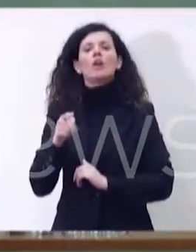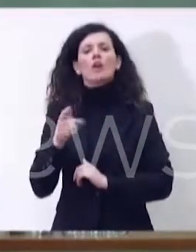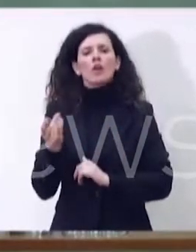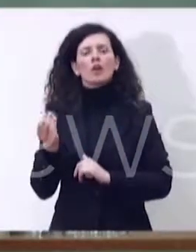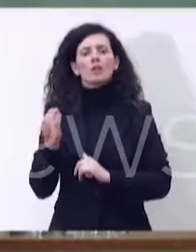nei prossimi giorni.